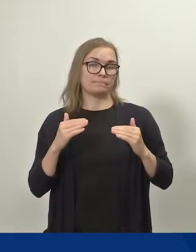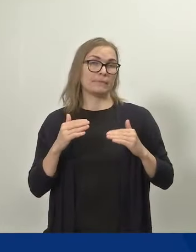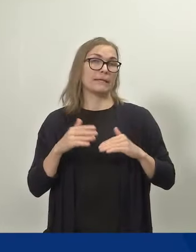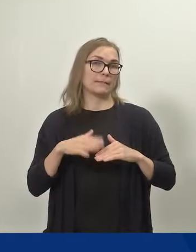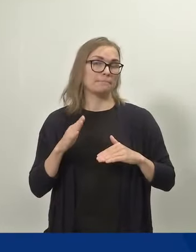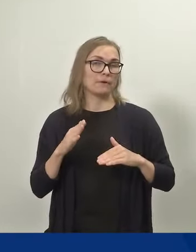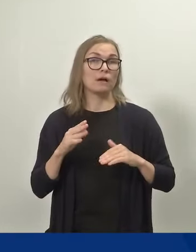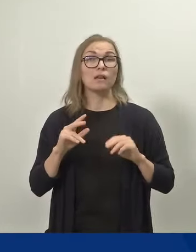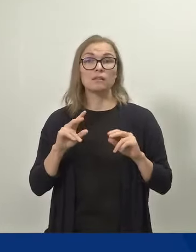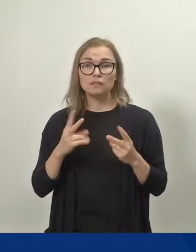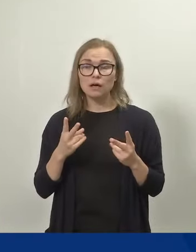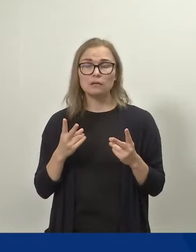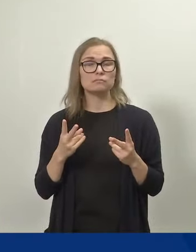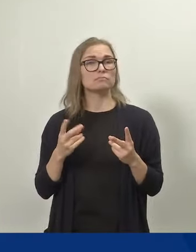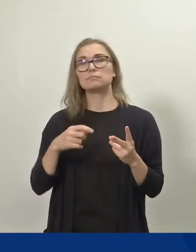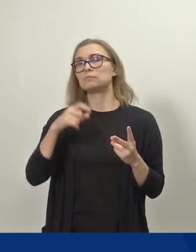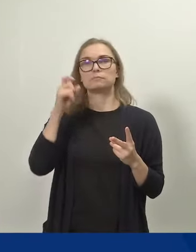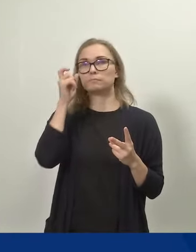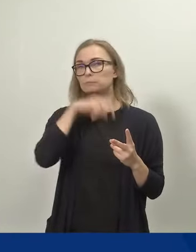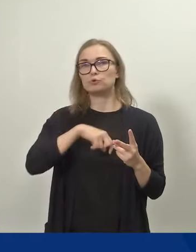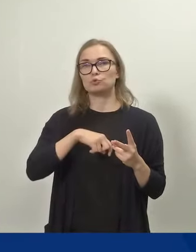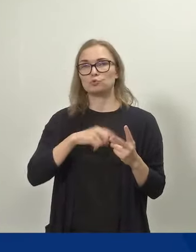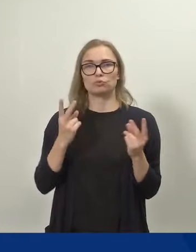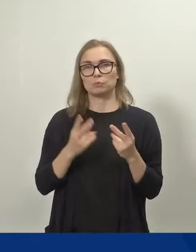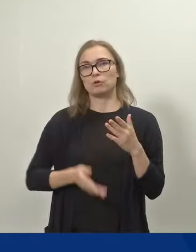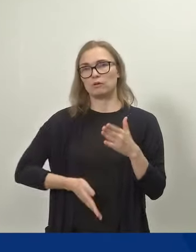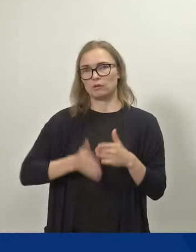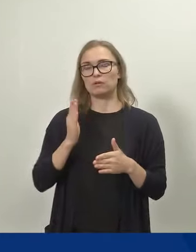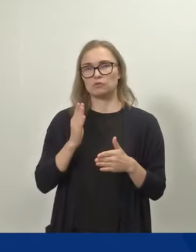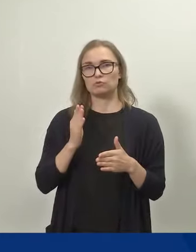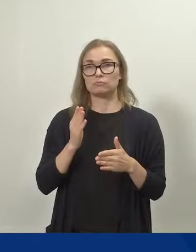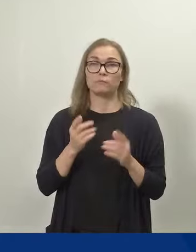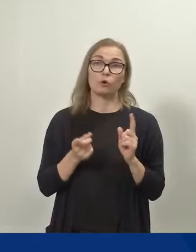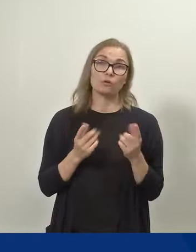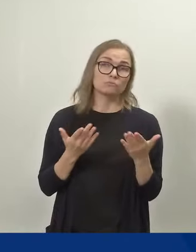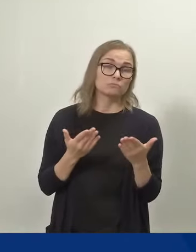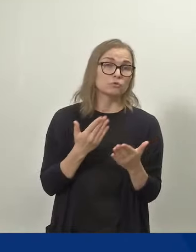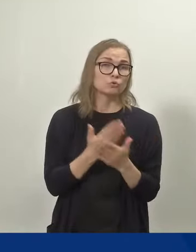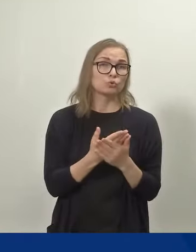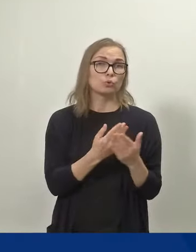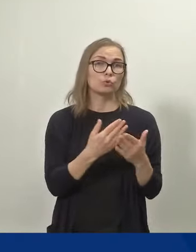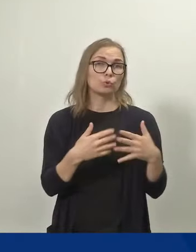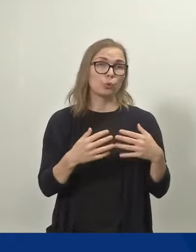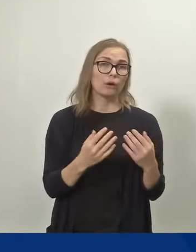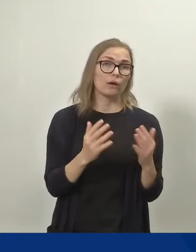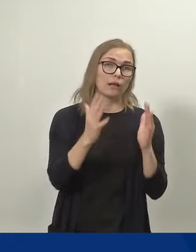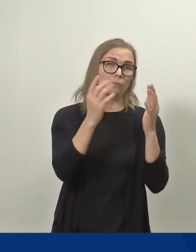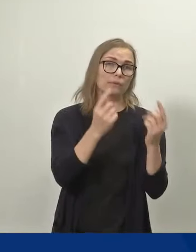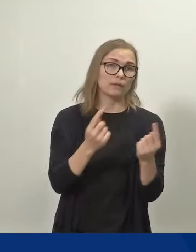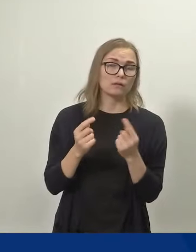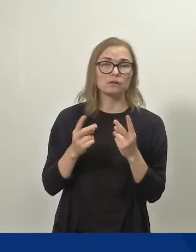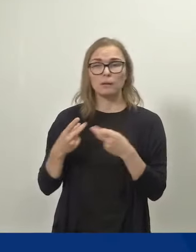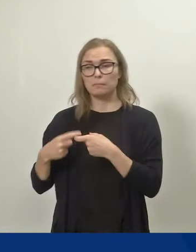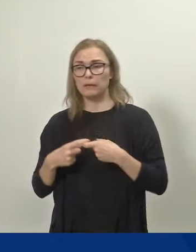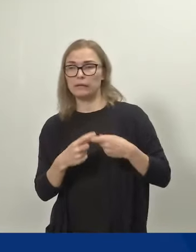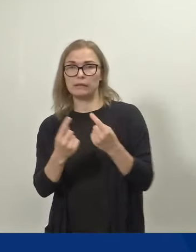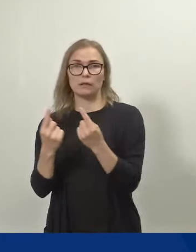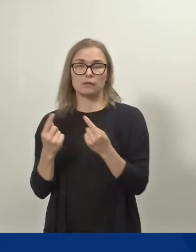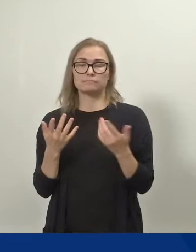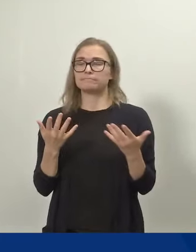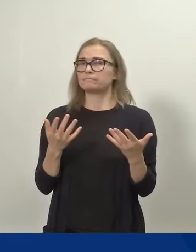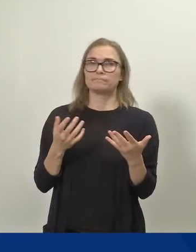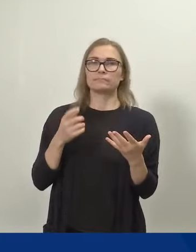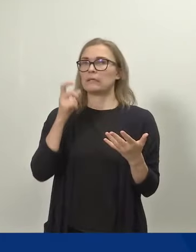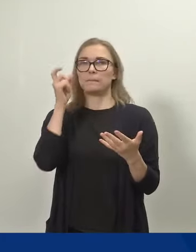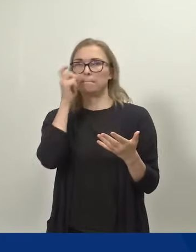eivät jostain syystä voi tehdä sellaista ratkaisua, että työelämässä tilanteet tai perheessä tilanteet on sellaiset, että